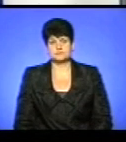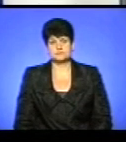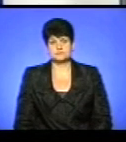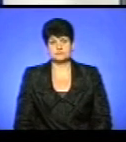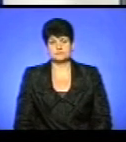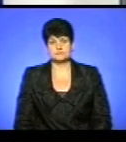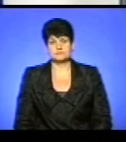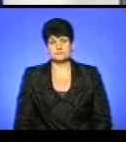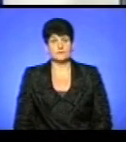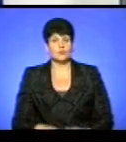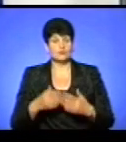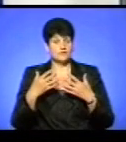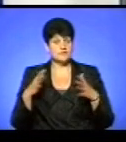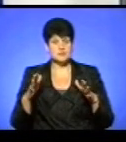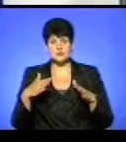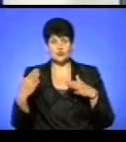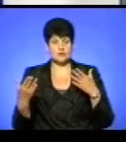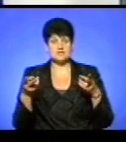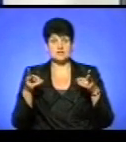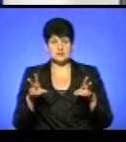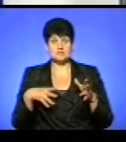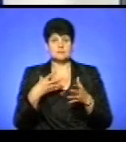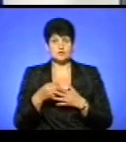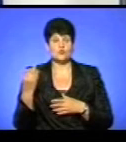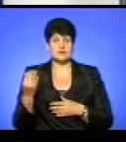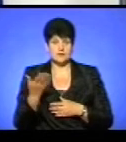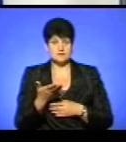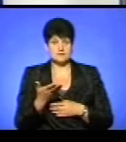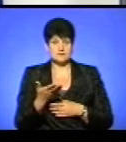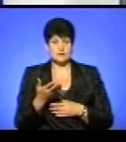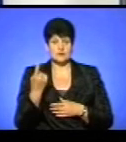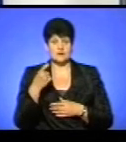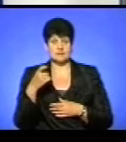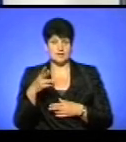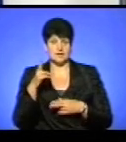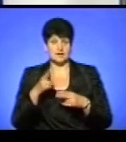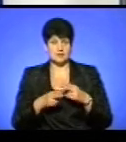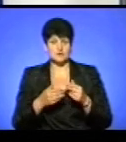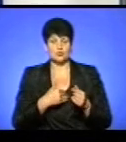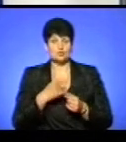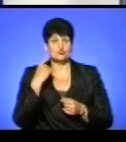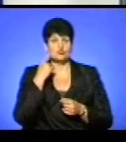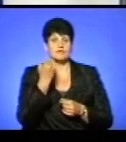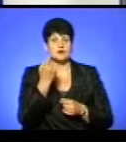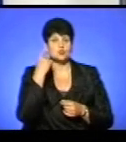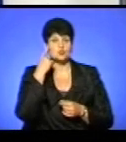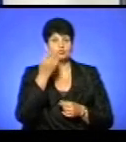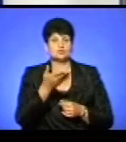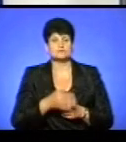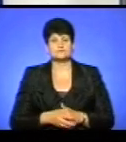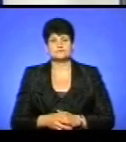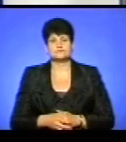Ну от всі сторони, так би мовити, залишилися при своїх інтересах. Буквально хвилинка до завершення. Хочу почути вашу думку з приводу.